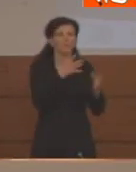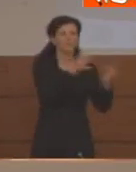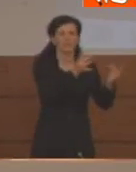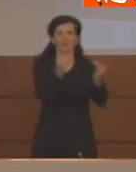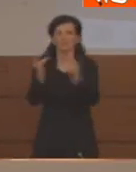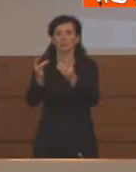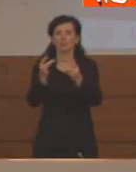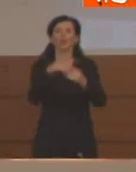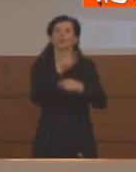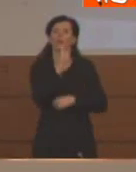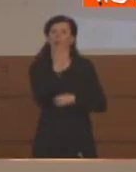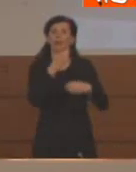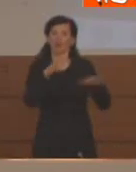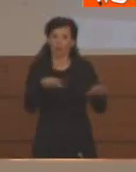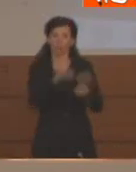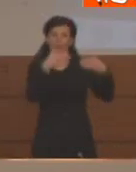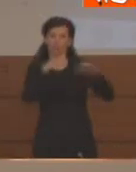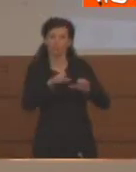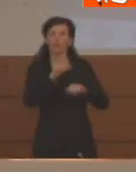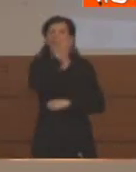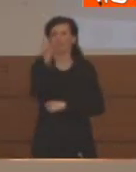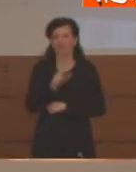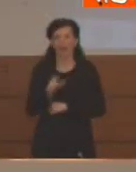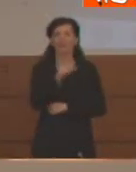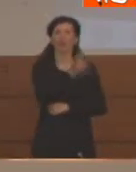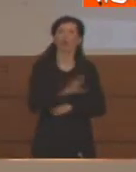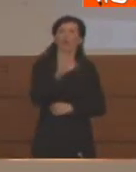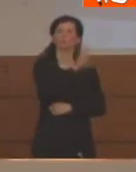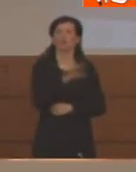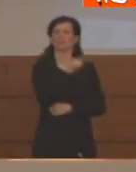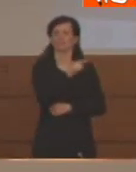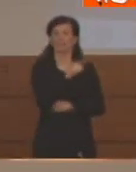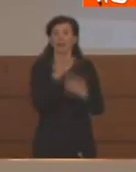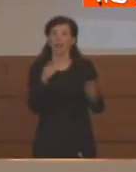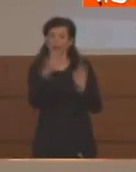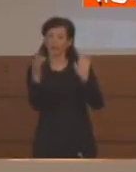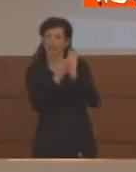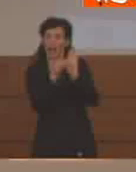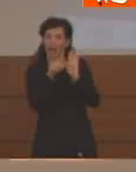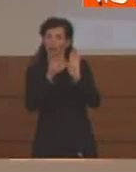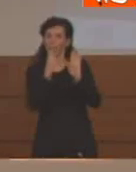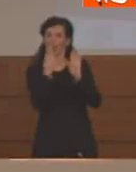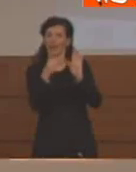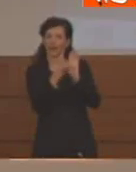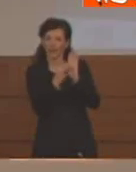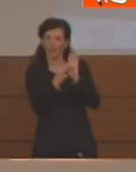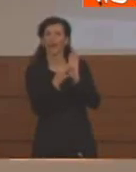in Italia, in Lombardia in particolare. Questo dato sembra confortare le stime.